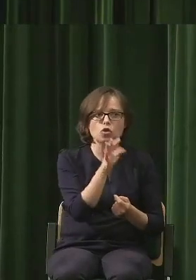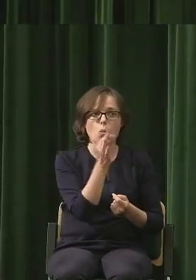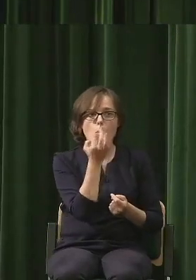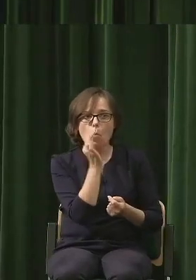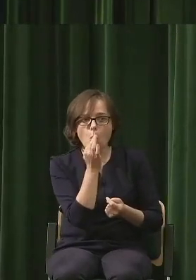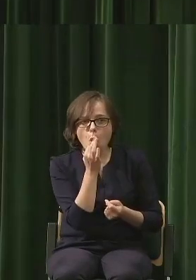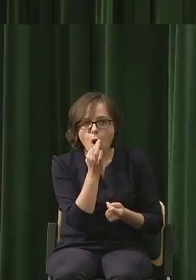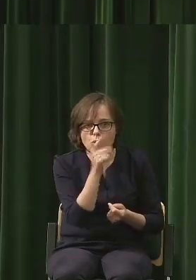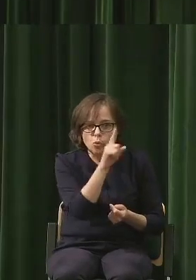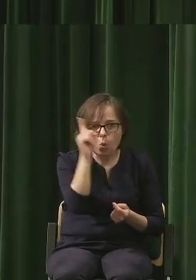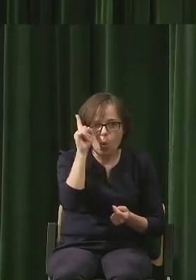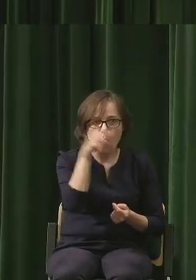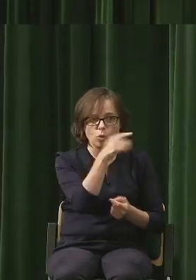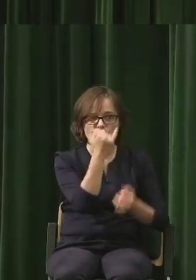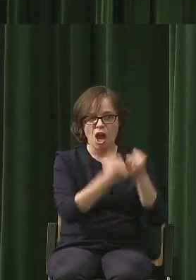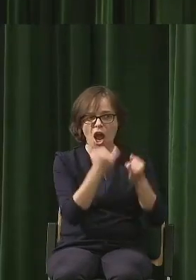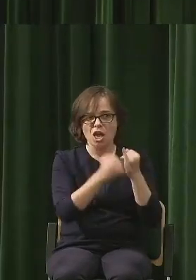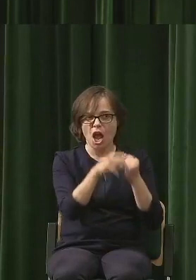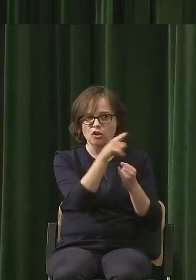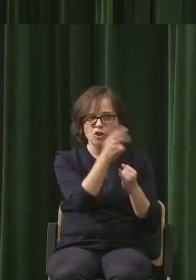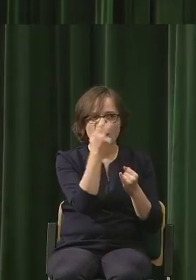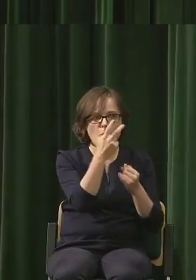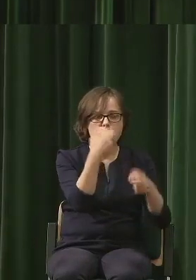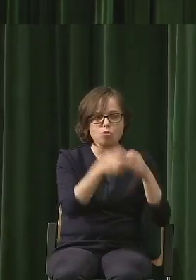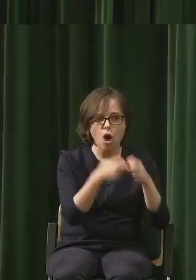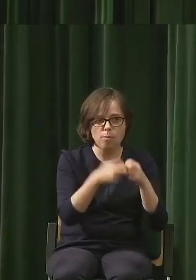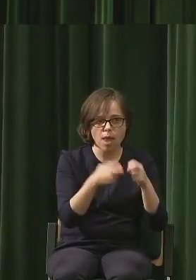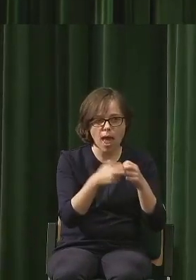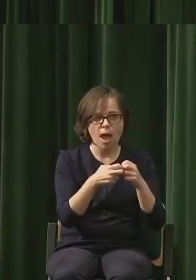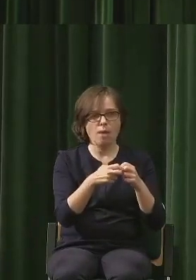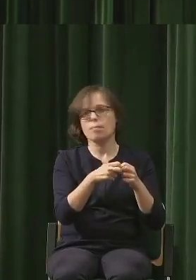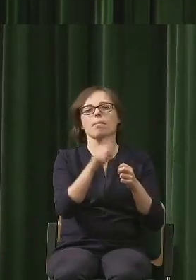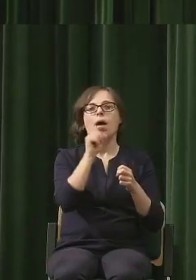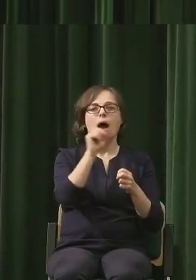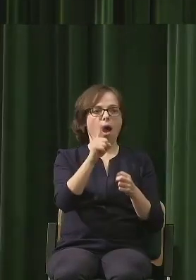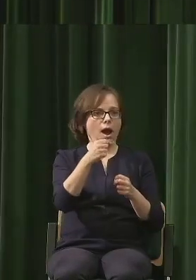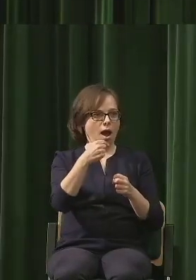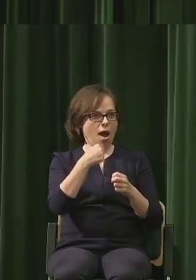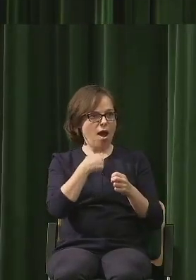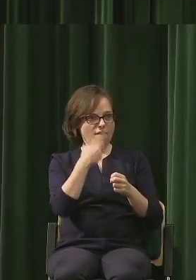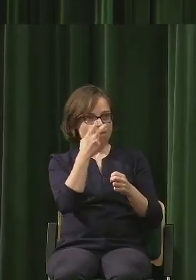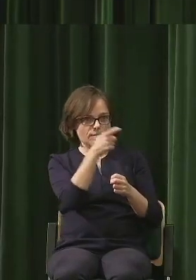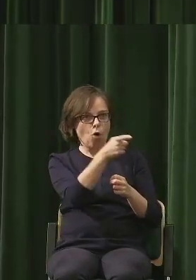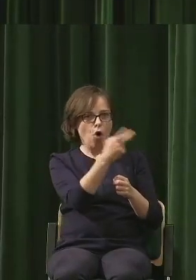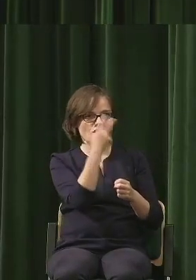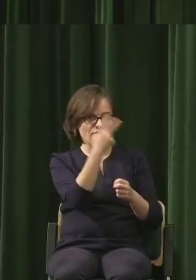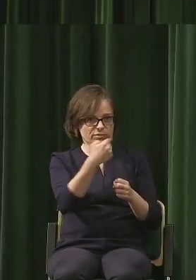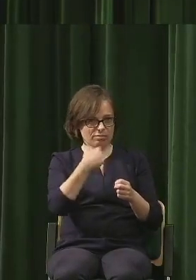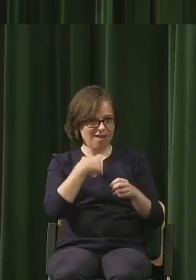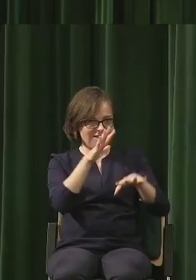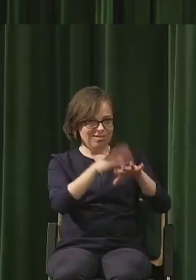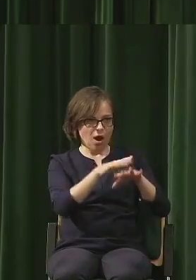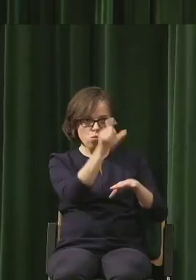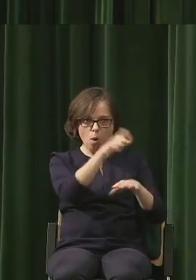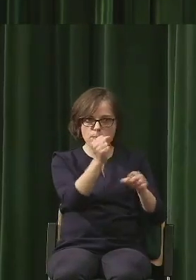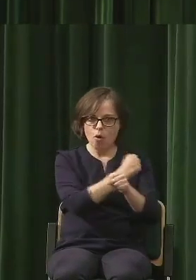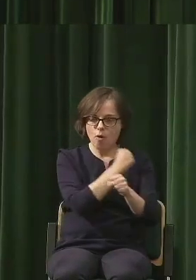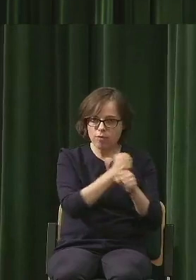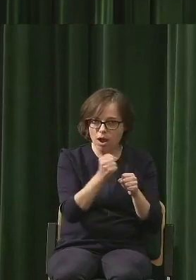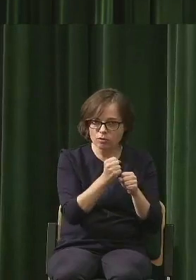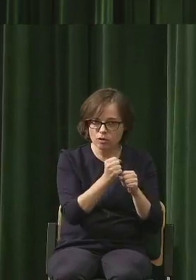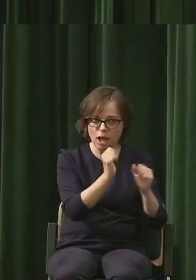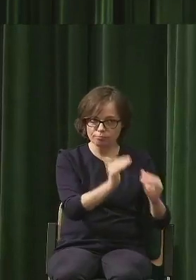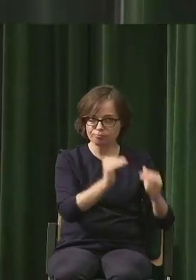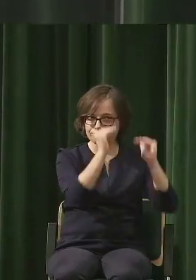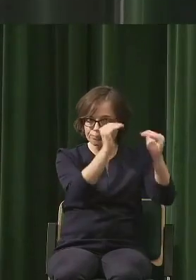problemem i czują, że są traktowane poważnie, wchodzą natychmiast w problem. Włącznie z tym słowem